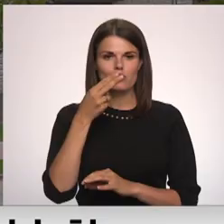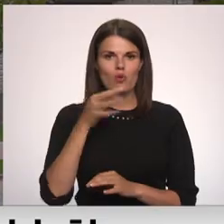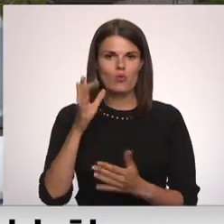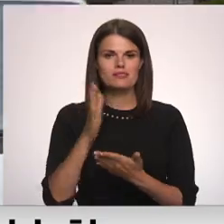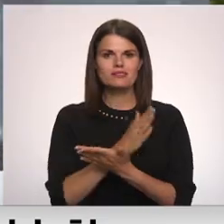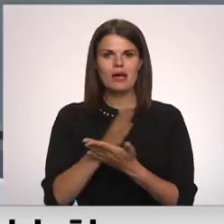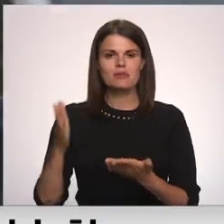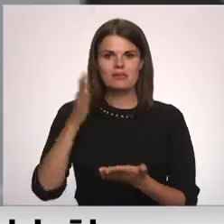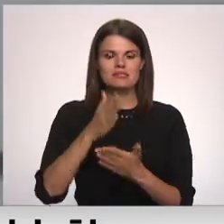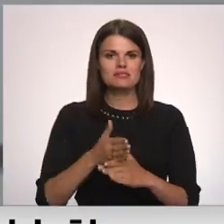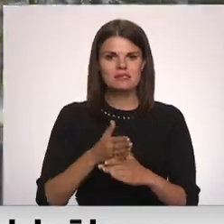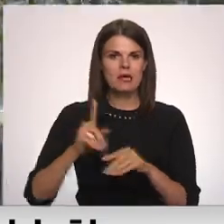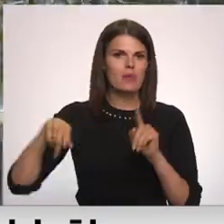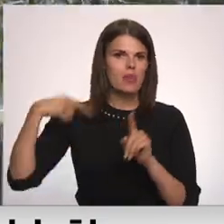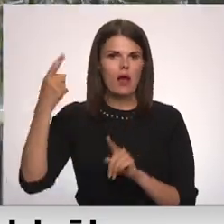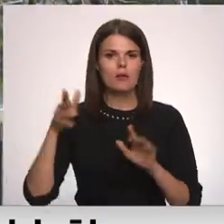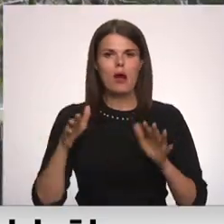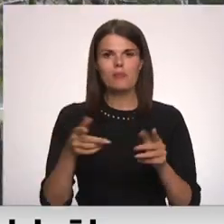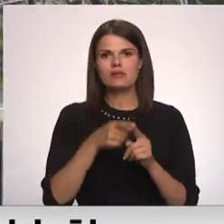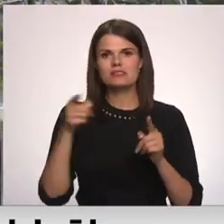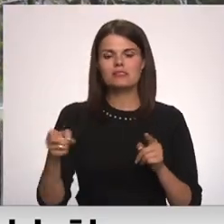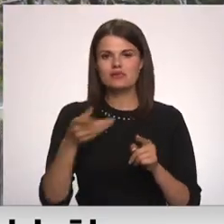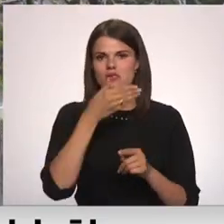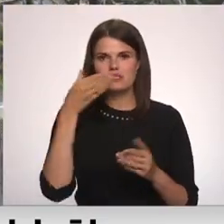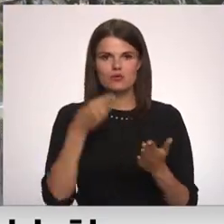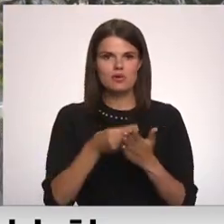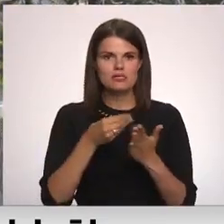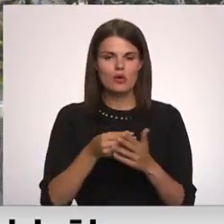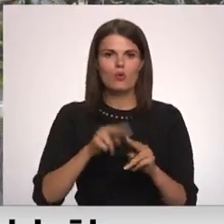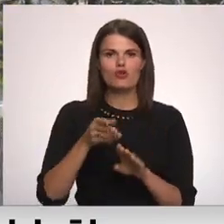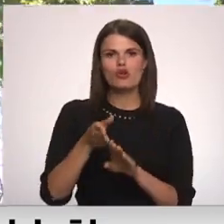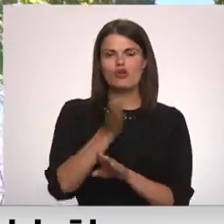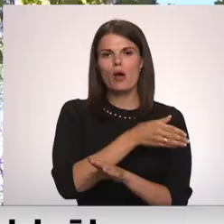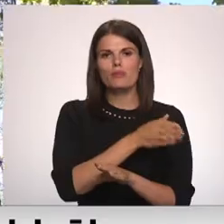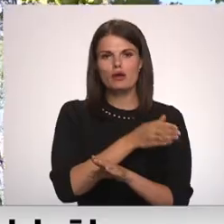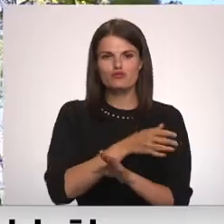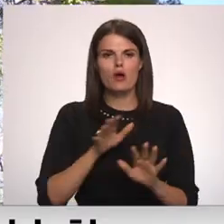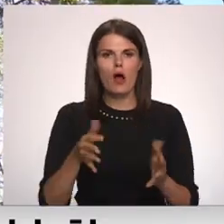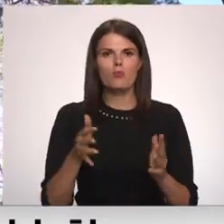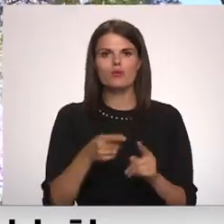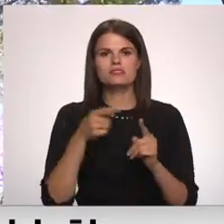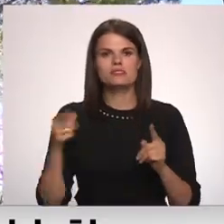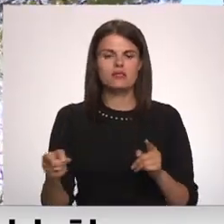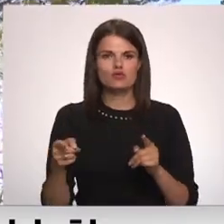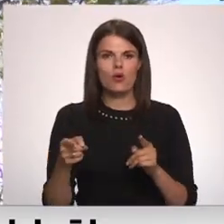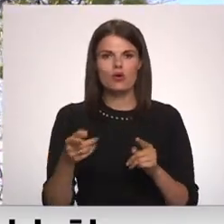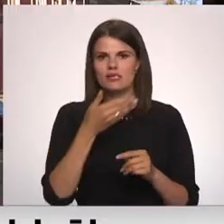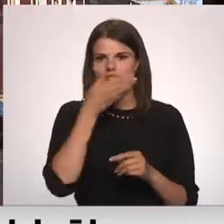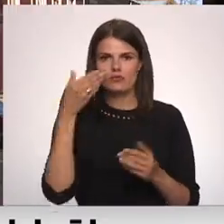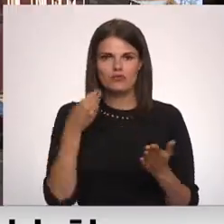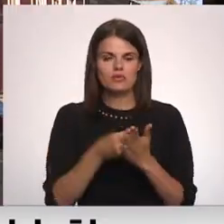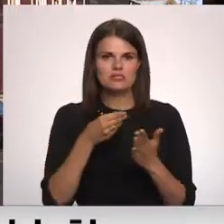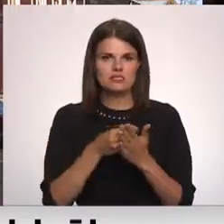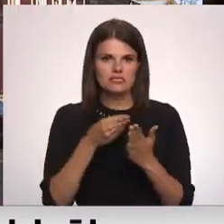starpības starp nākamās apkuras sezonas siltuma enerģijas tarifu un iepriekšējā apkuras sezonā noteikto ciltuma enerģijas tarifu